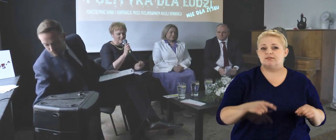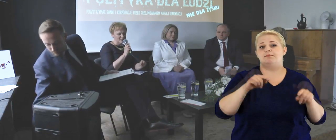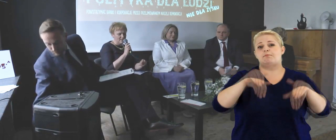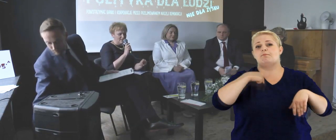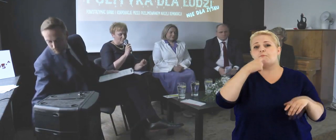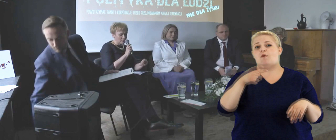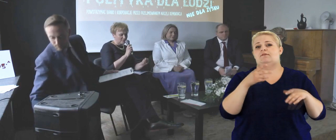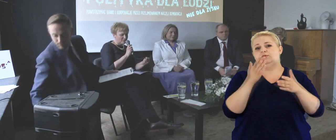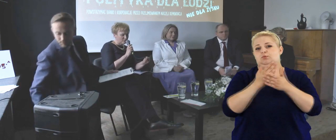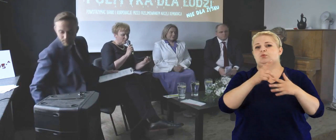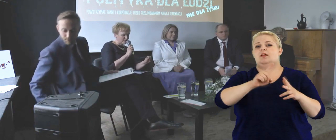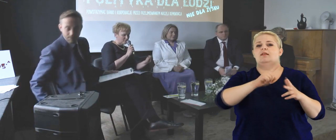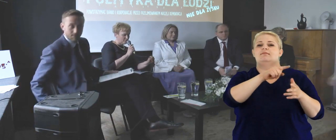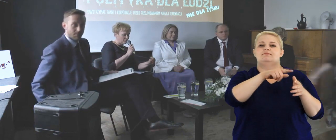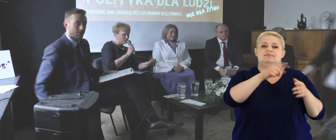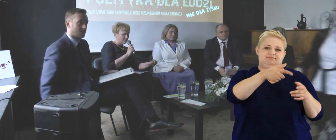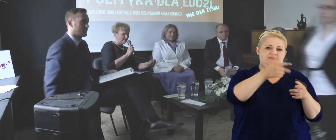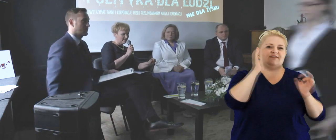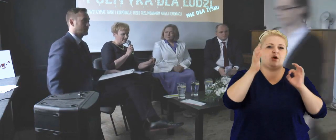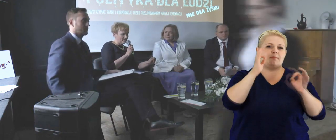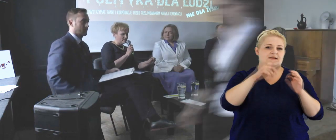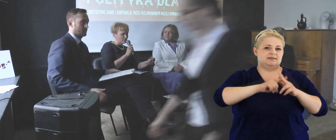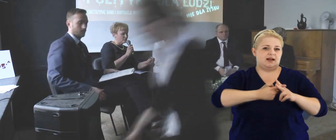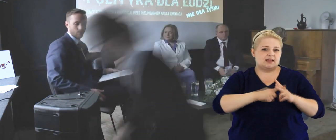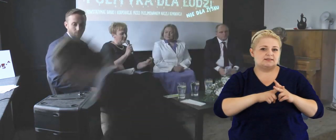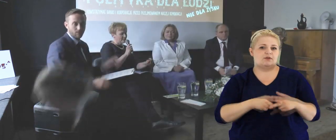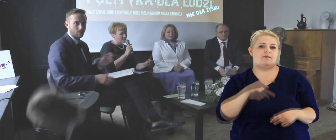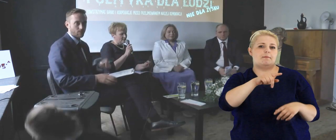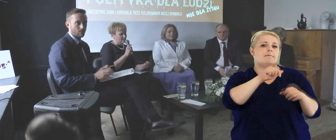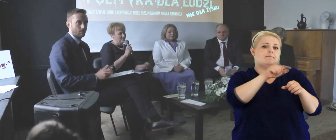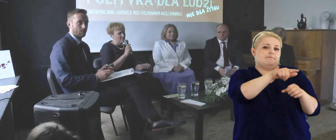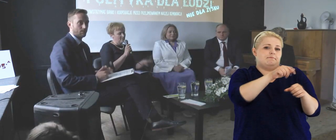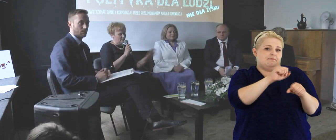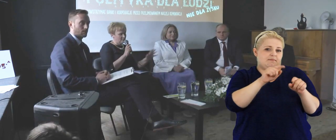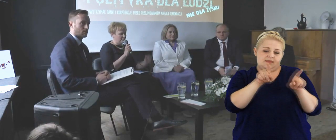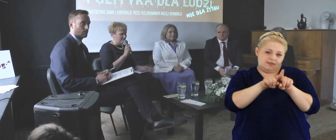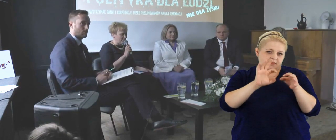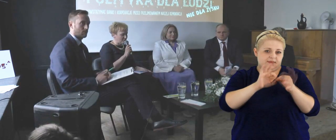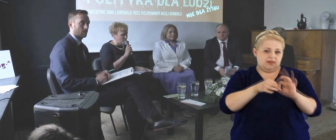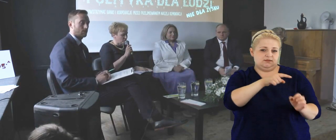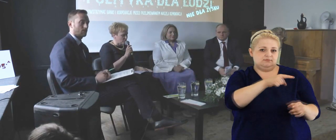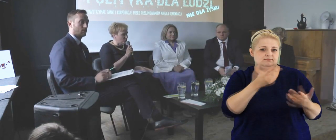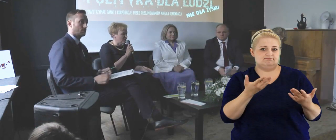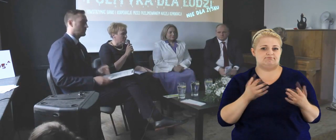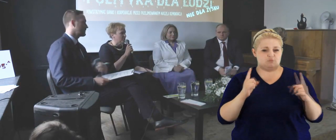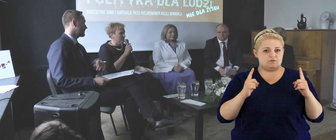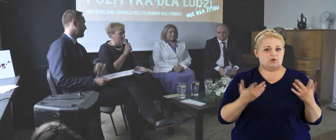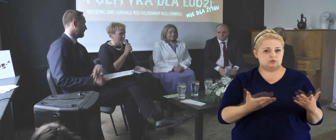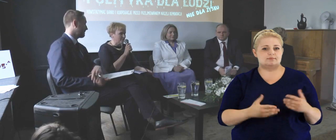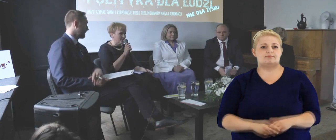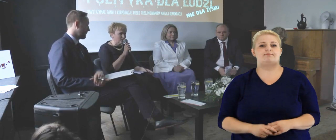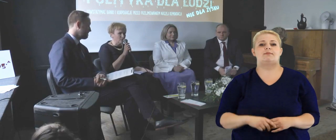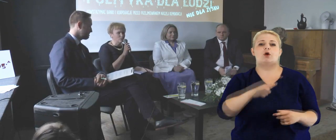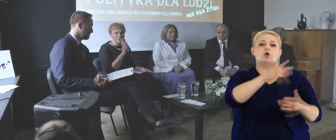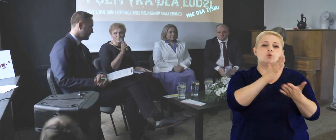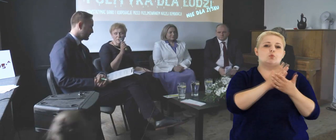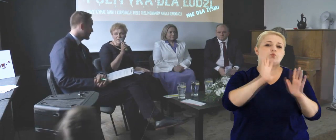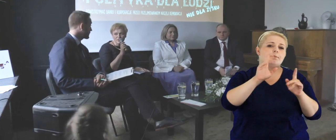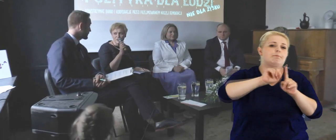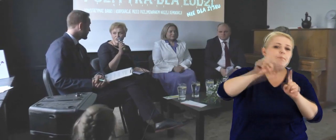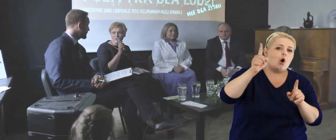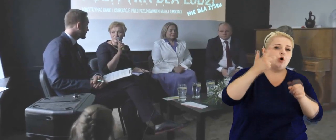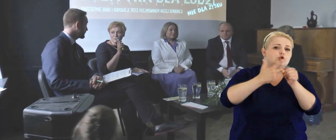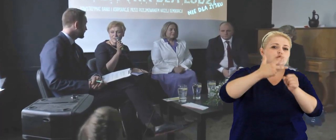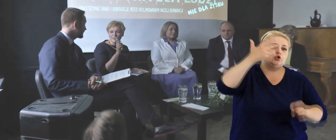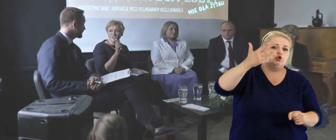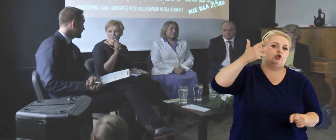tysięcy. Ja mogę nawet to przebić, bo już te dane rejestrowe, takie bardzo ostrożne, mówią nawet, że to już jest